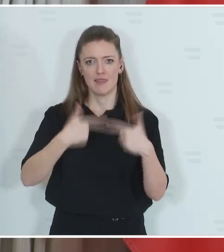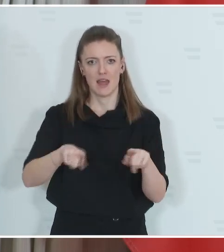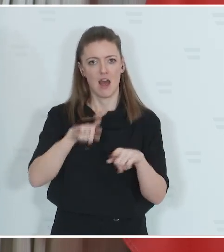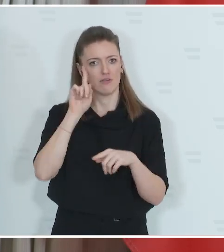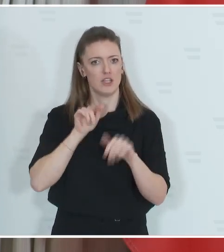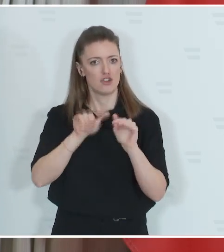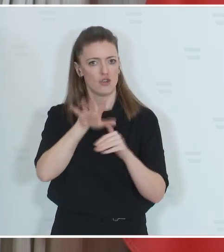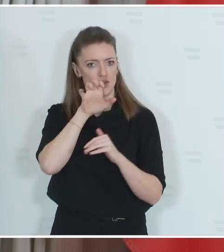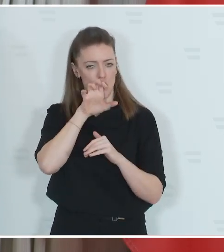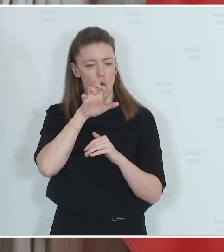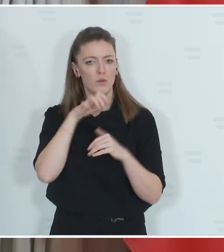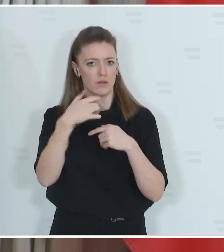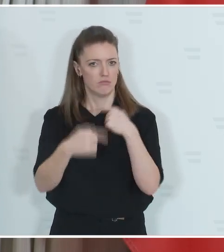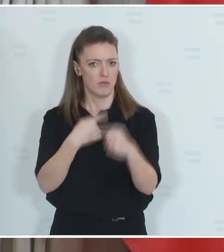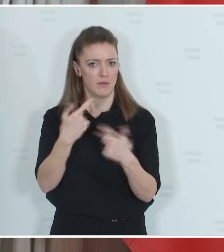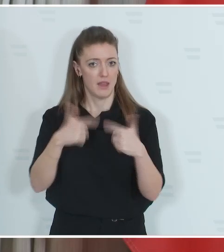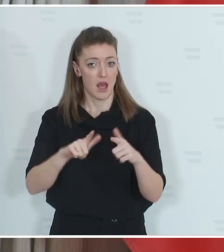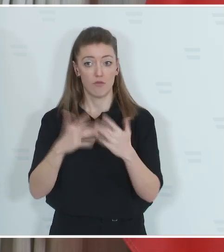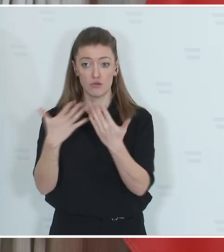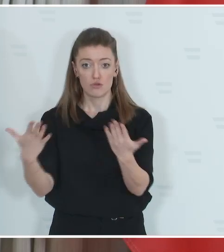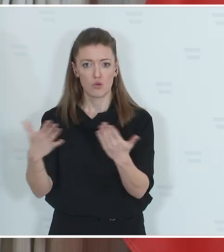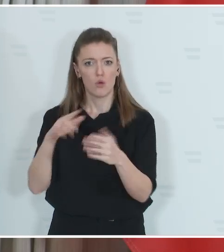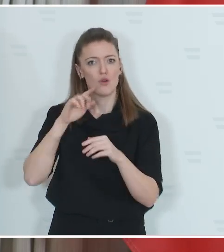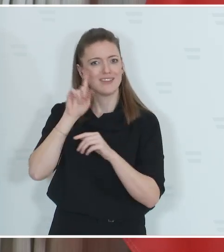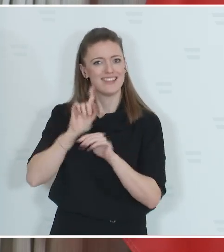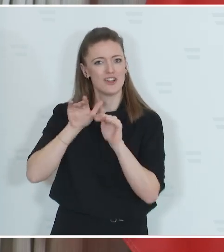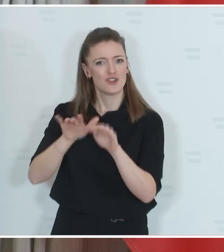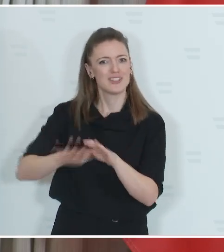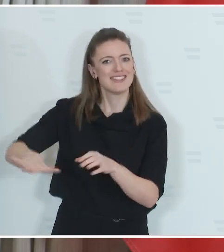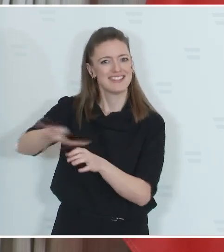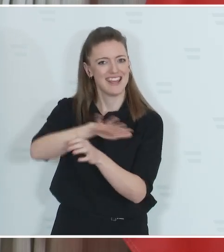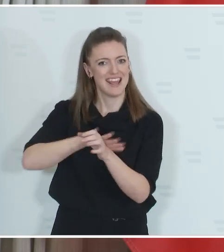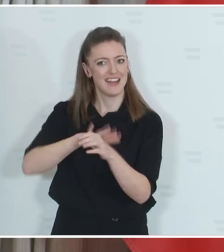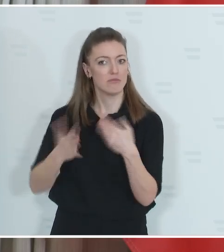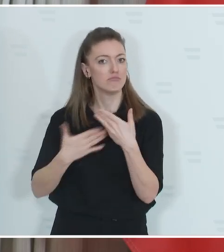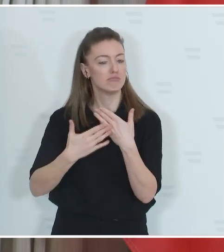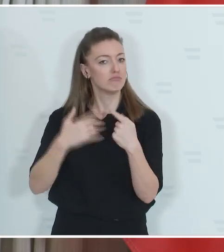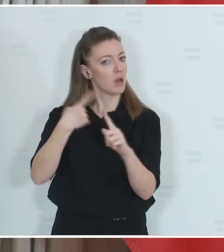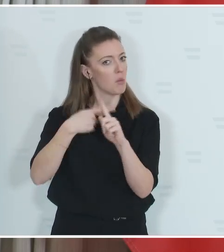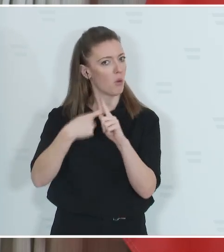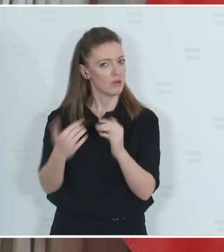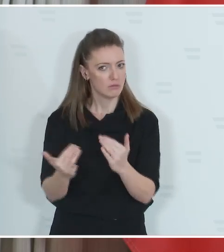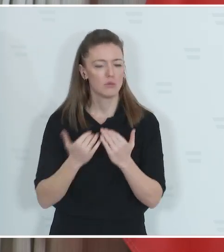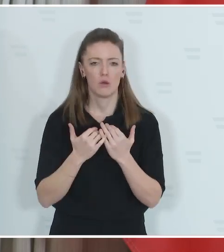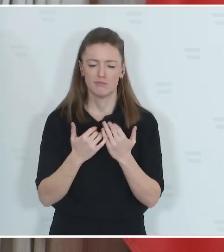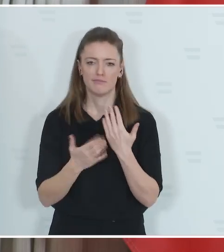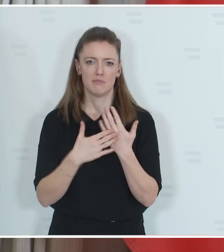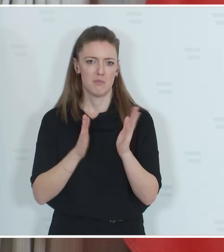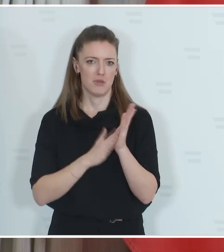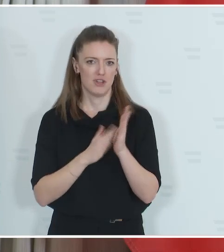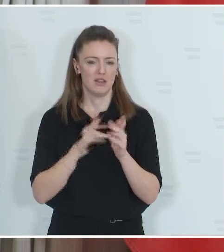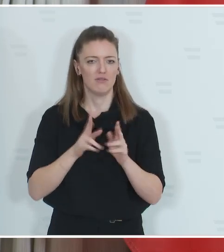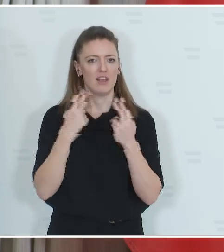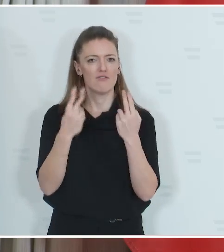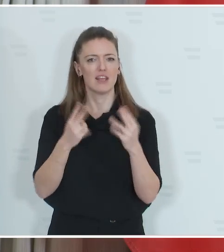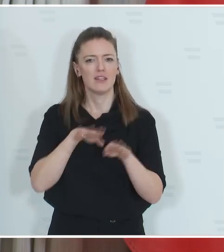Reaktionen aus der Tierschutzszene geben uns Recht, dass wir da auch einen wichtigen und richtigen Schritt gesetzt haben. Im